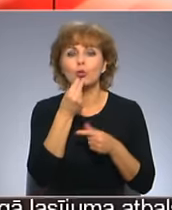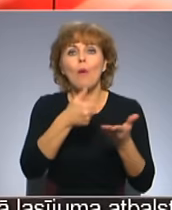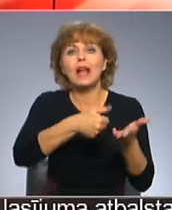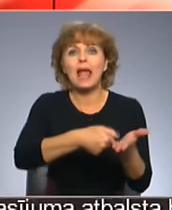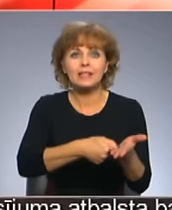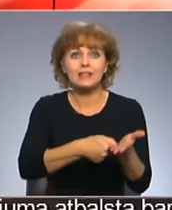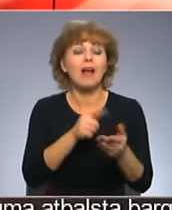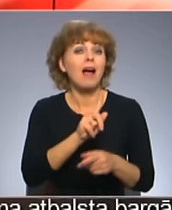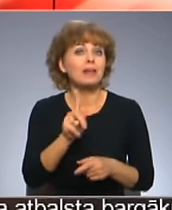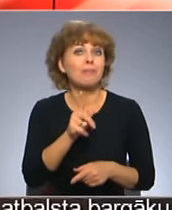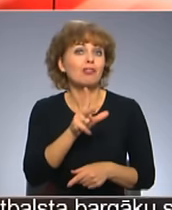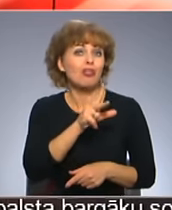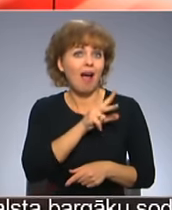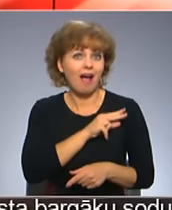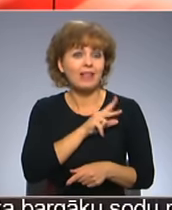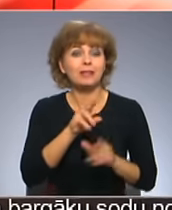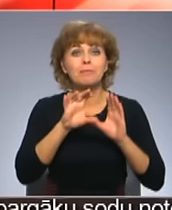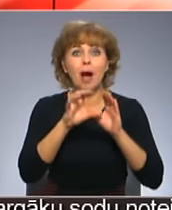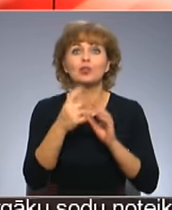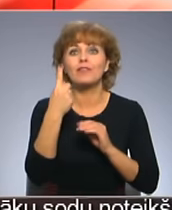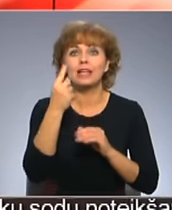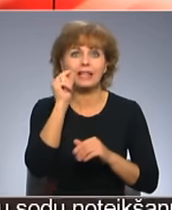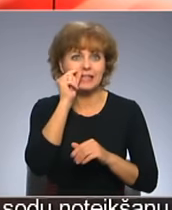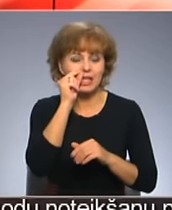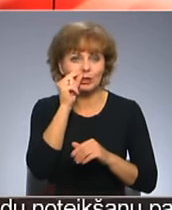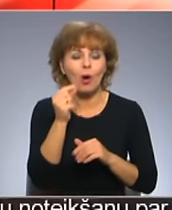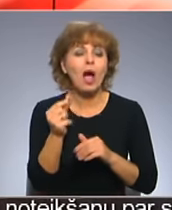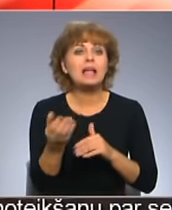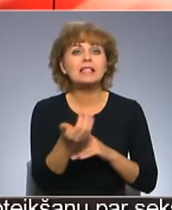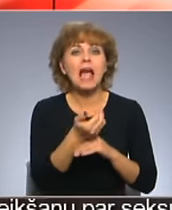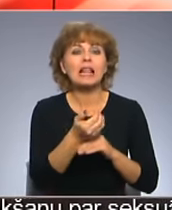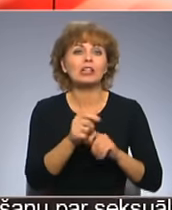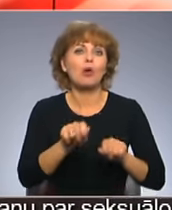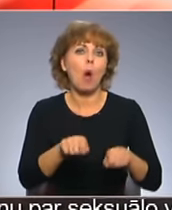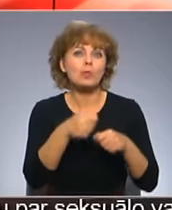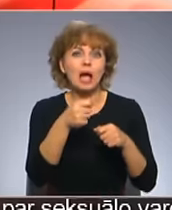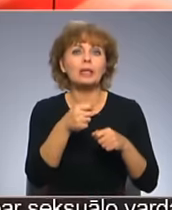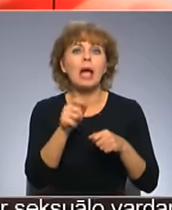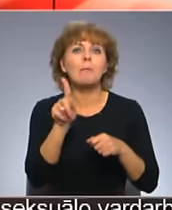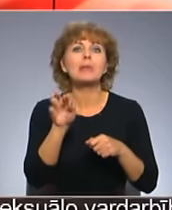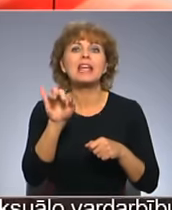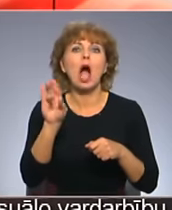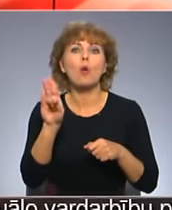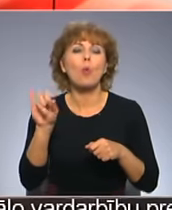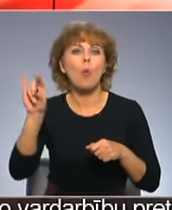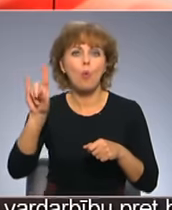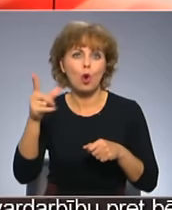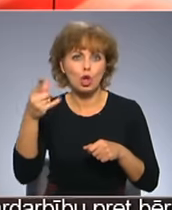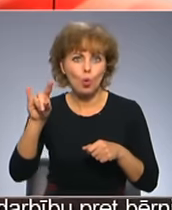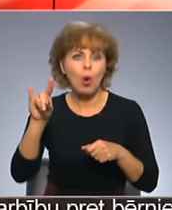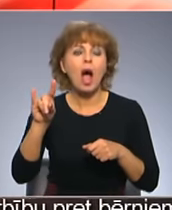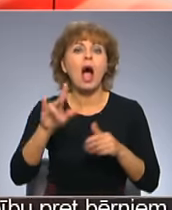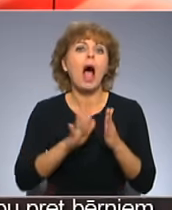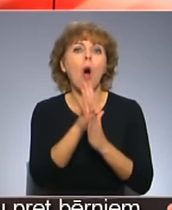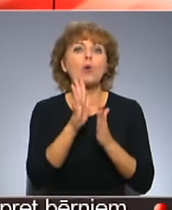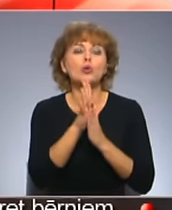pasaulē vienīgie šo zīriņu selekcionāri priekuji Lauka auga institūts. Tur uzvar, ka ilgus gadus darbs pie zīriņu selekcijas bijis